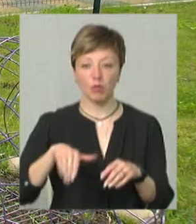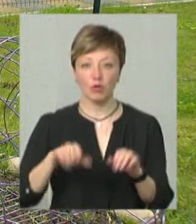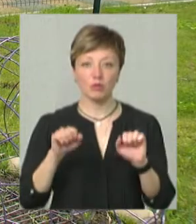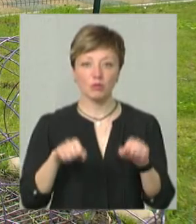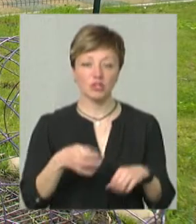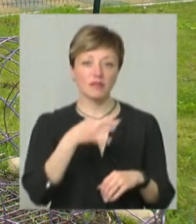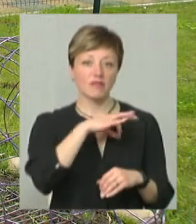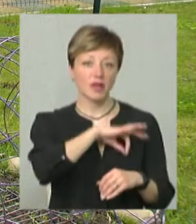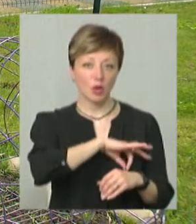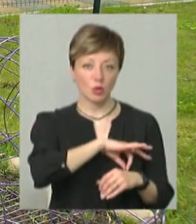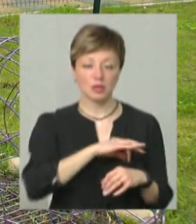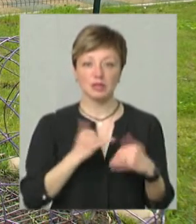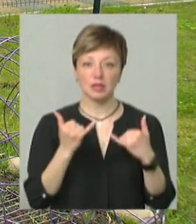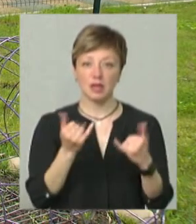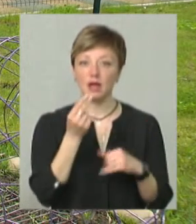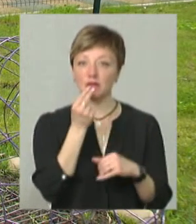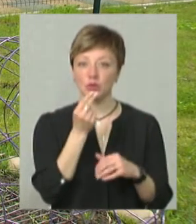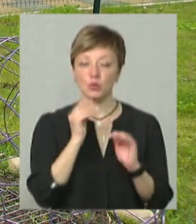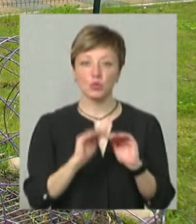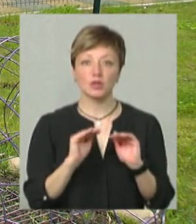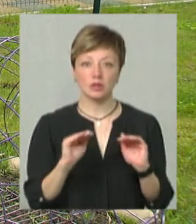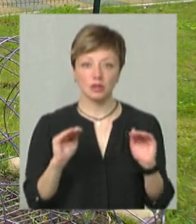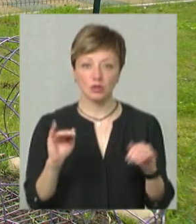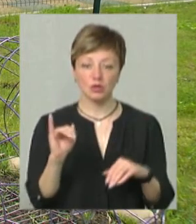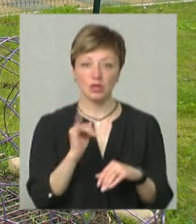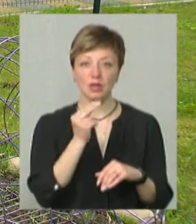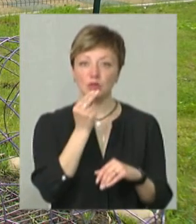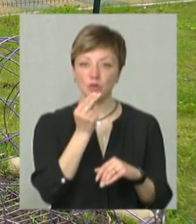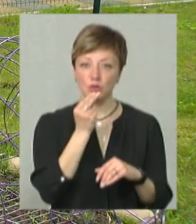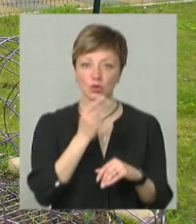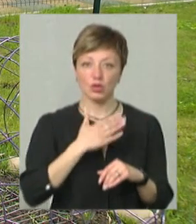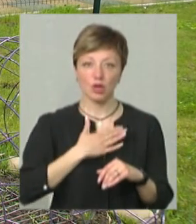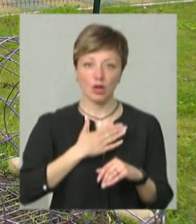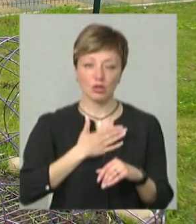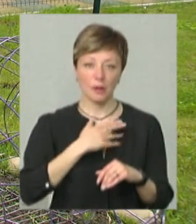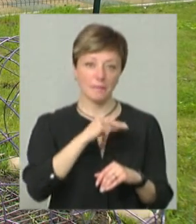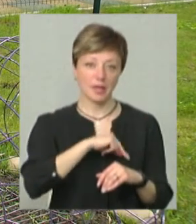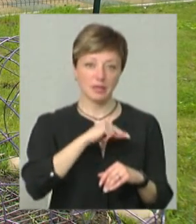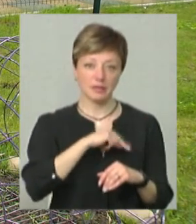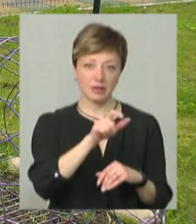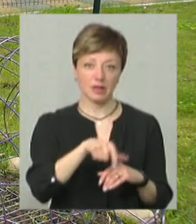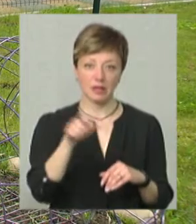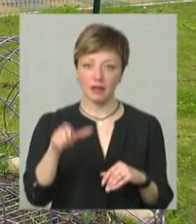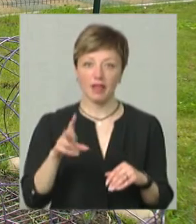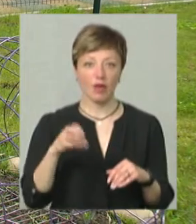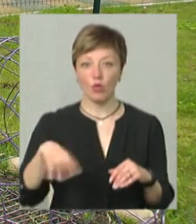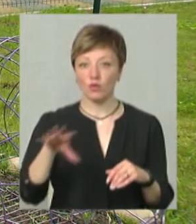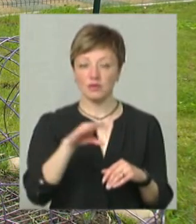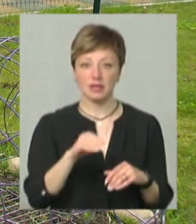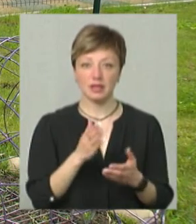використати для раціону діток і для раціону наших працівників, тому що не у всіх є